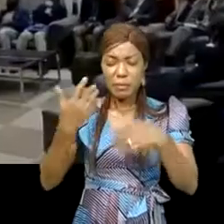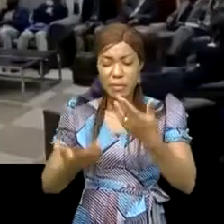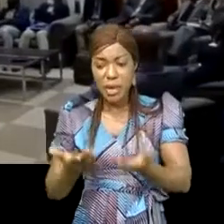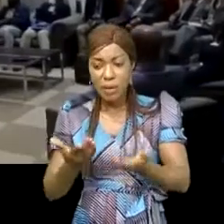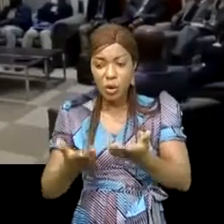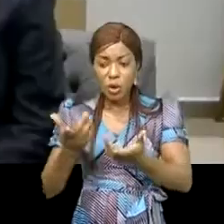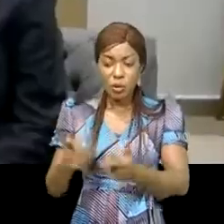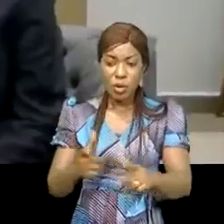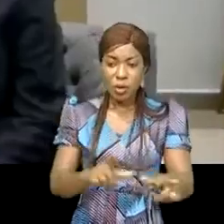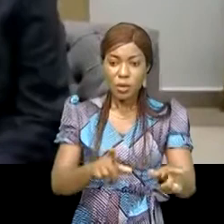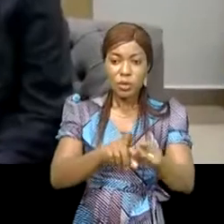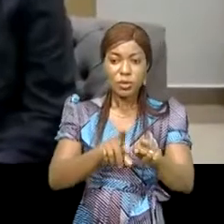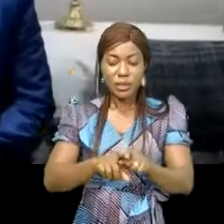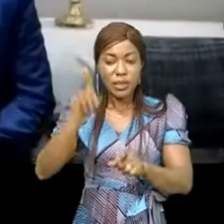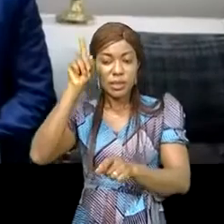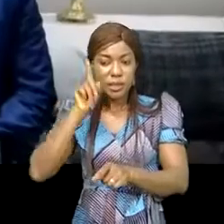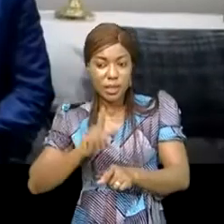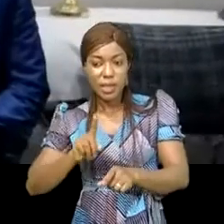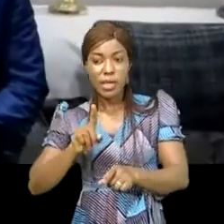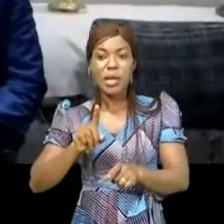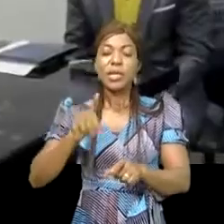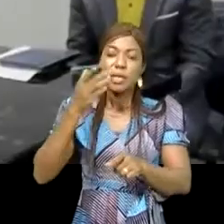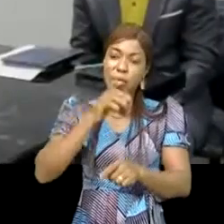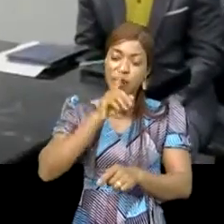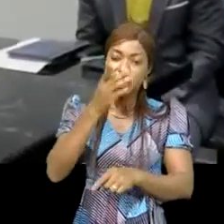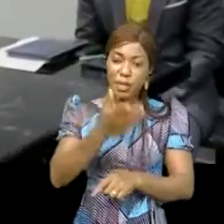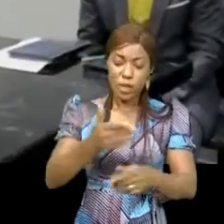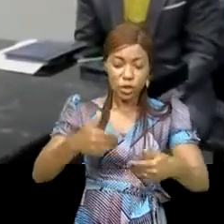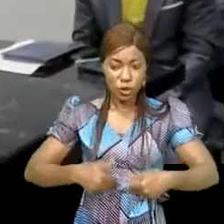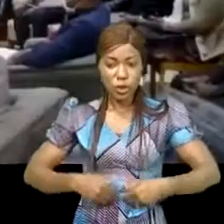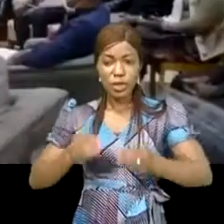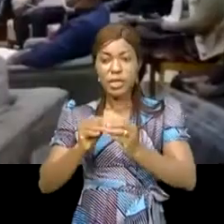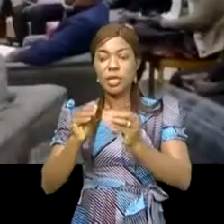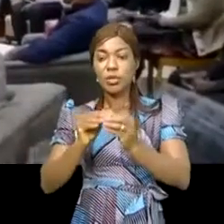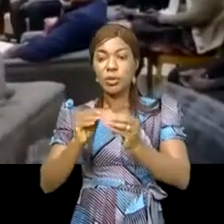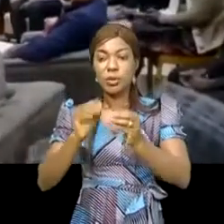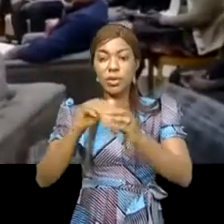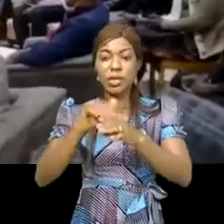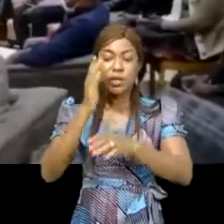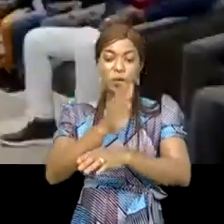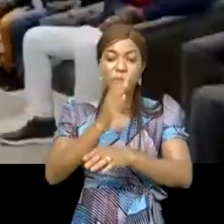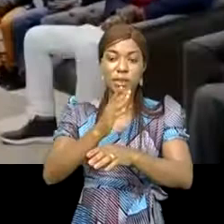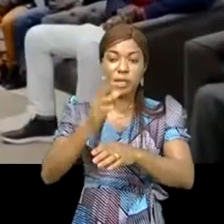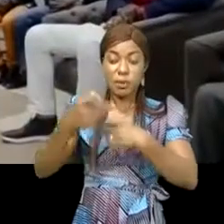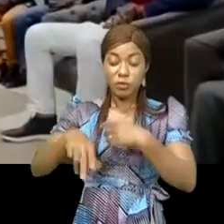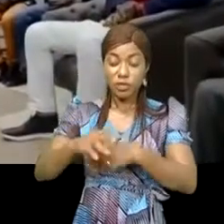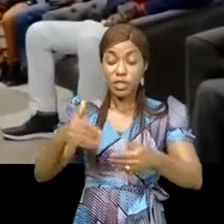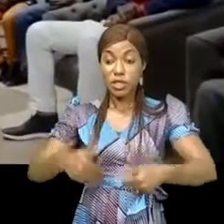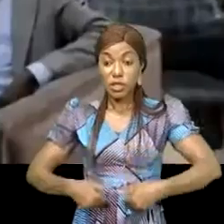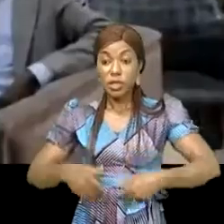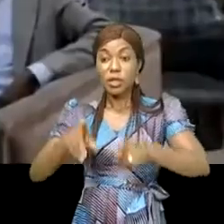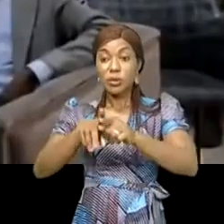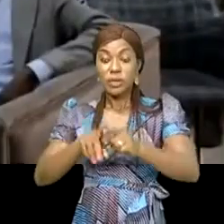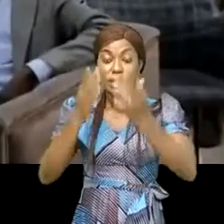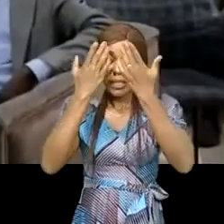confessions religieuses étaient aussi au rendez-vous. Les jeunes réunis au sein du Conseil provincial de la jeunesse et les